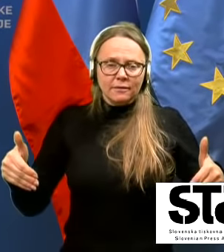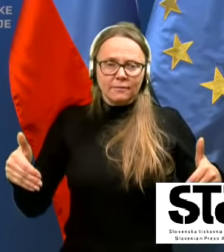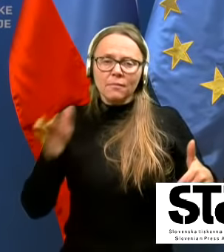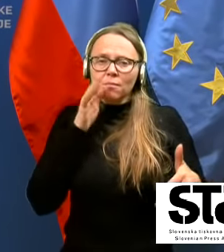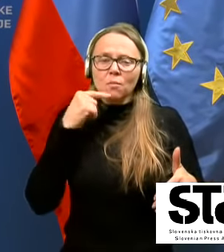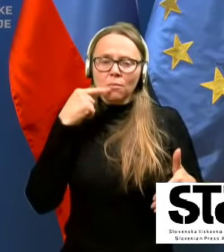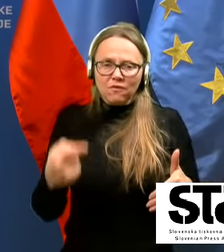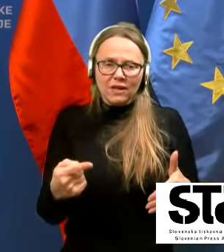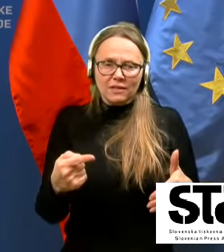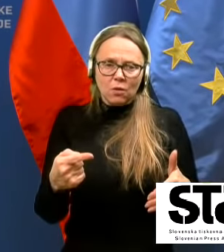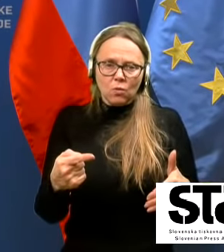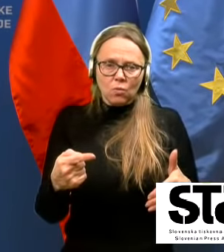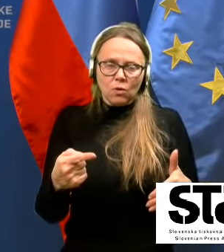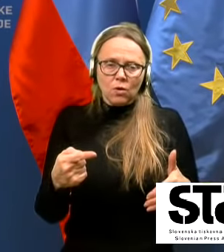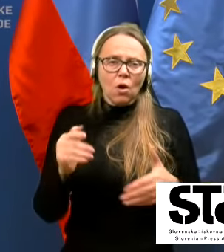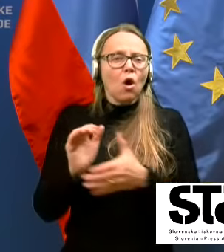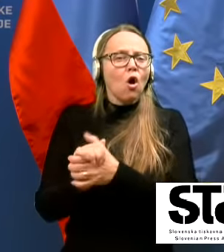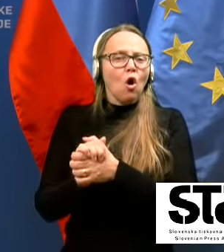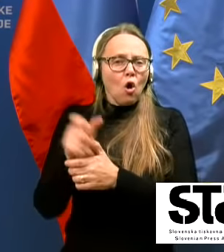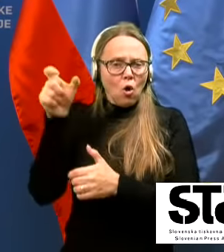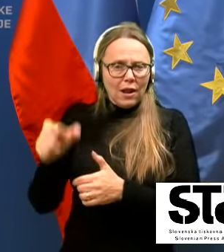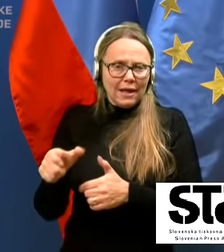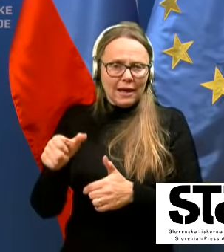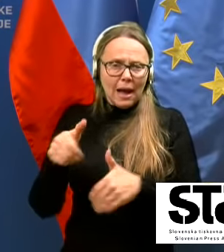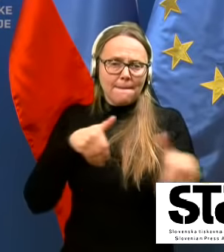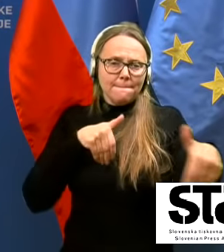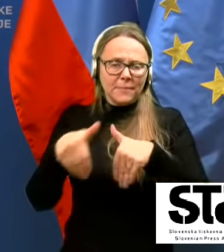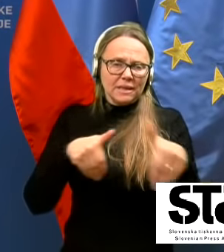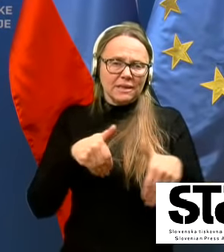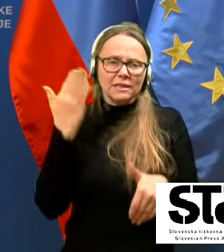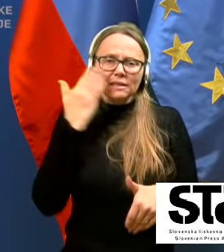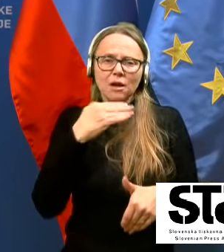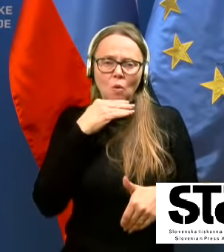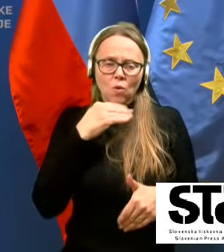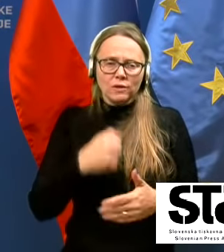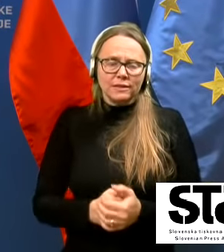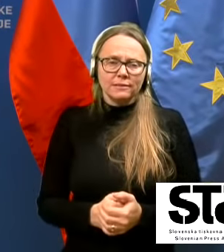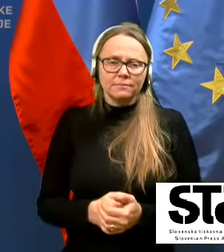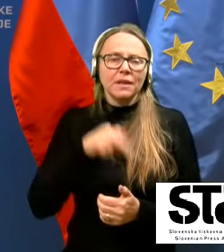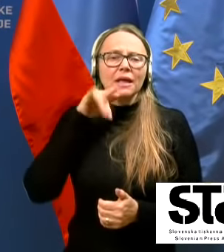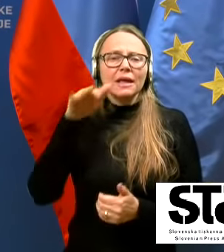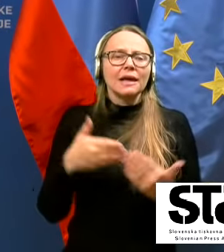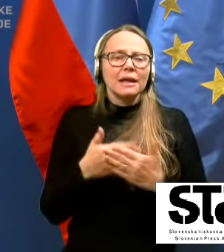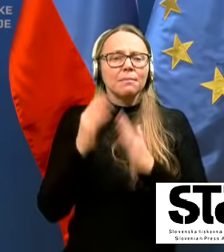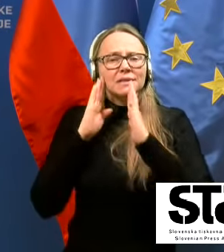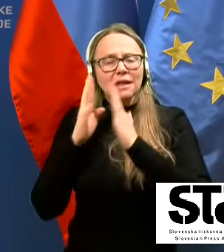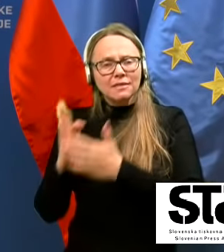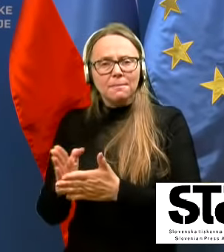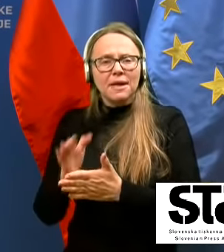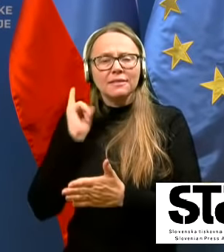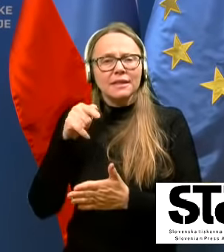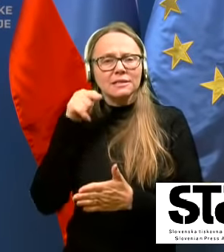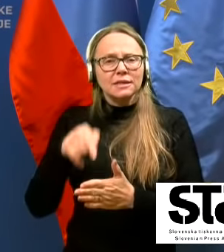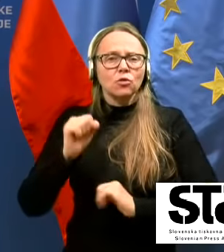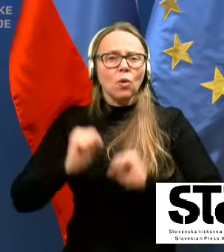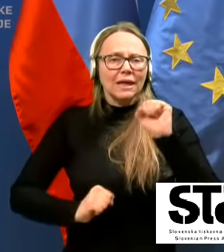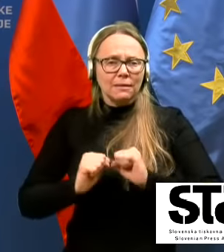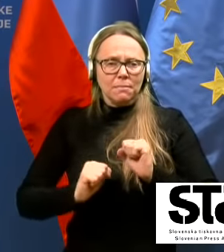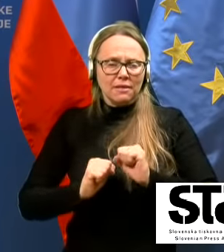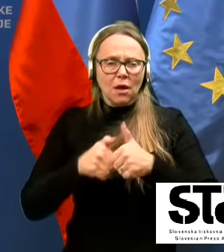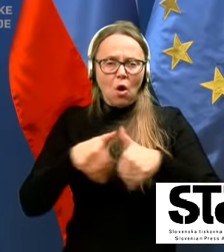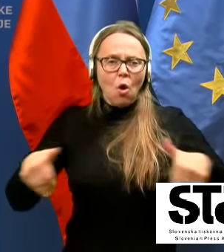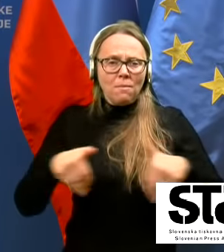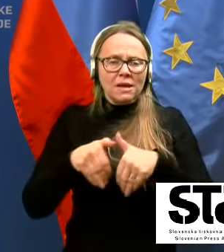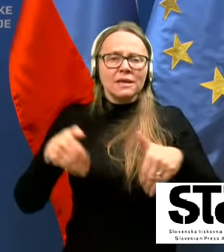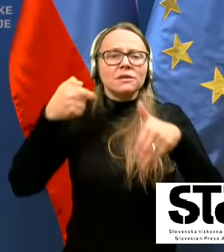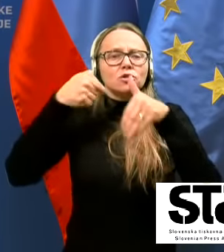povedal kolega, minister Hojs. Gre pa predvsem za namen, da se to gibanje omeji